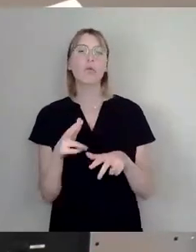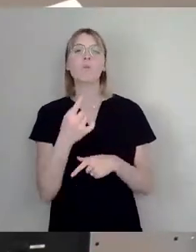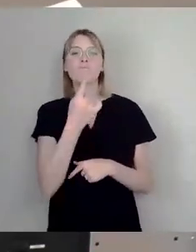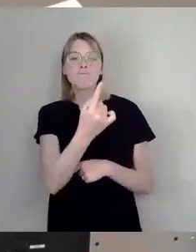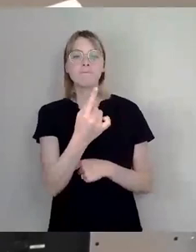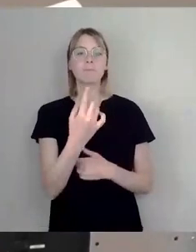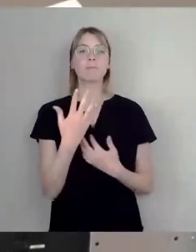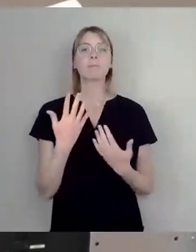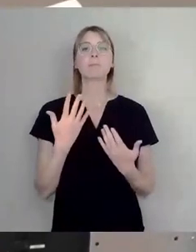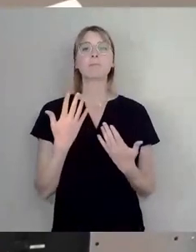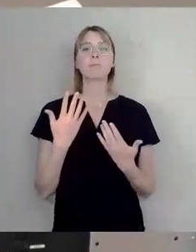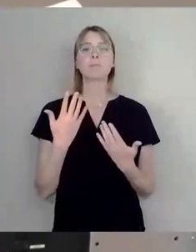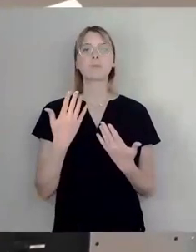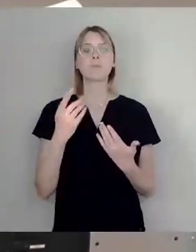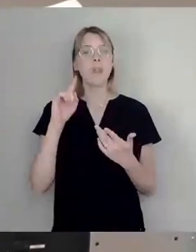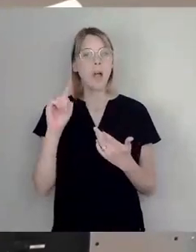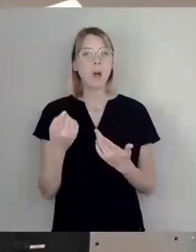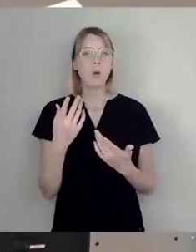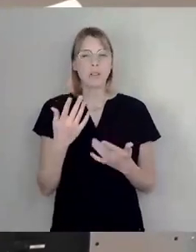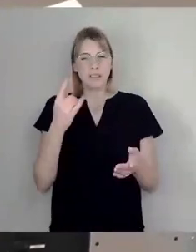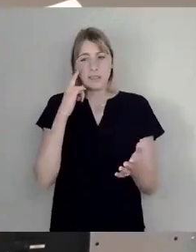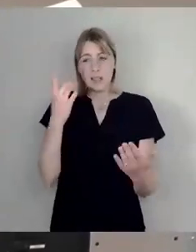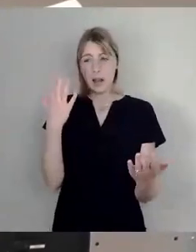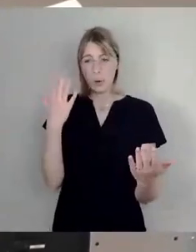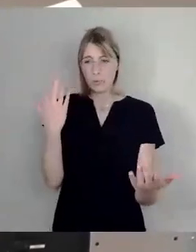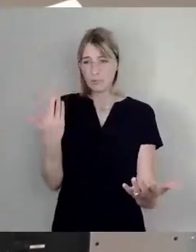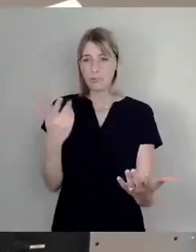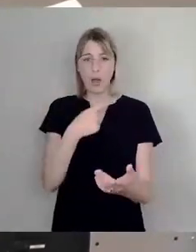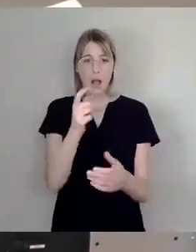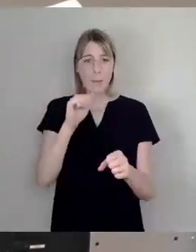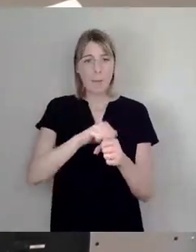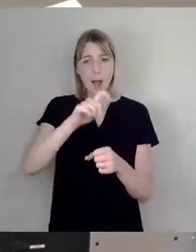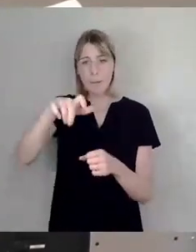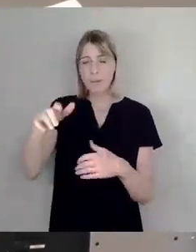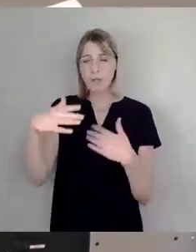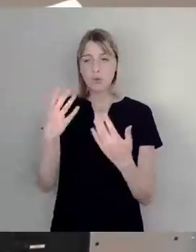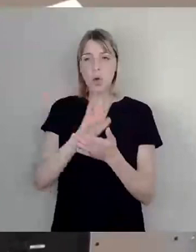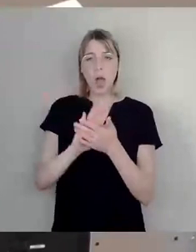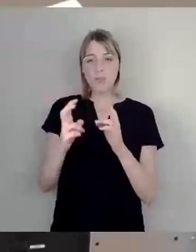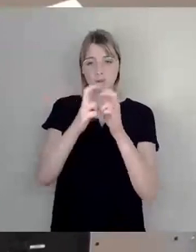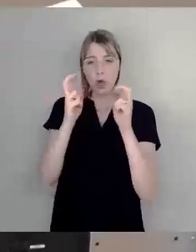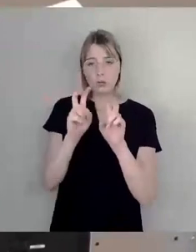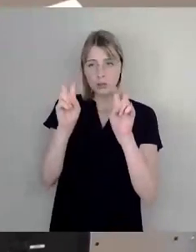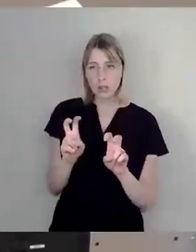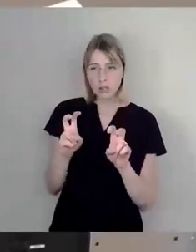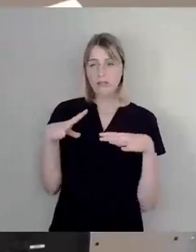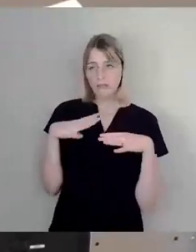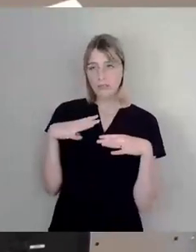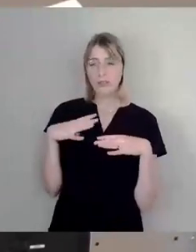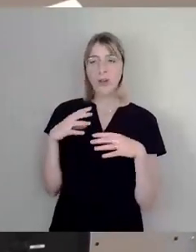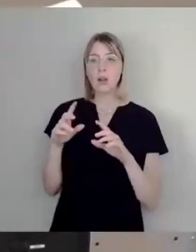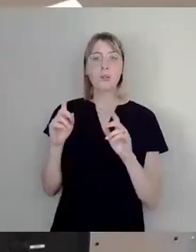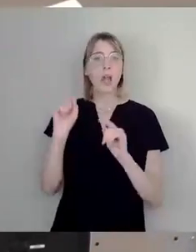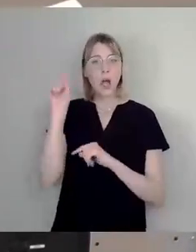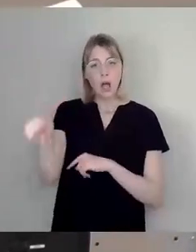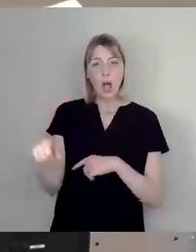die am Ende auch so, ich glaube auch immer, dass die ganzen Beamten nur zu Hause sitzen, dass sie in keine Disco gehen, in keinen Biergarten gehen, zu keinem